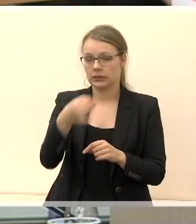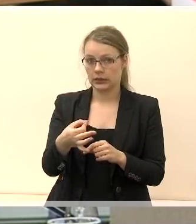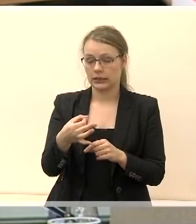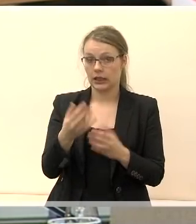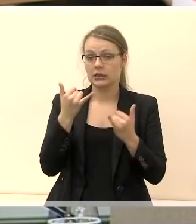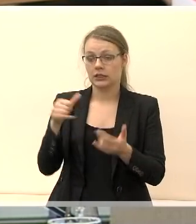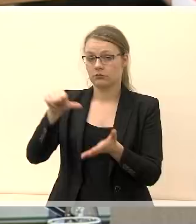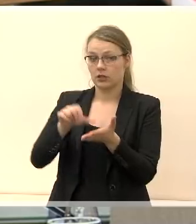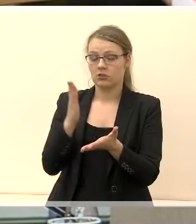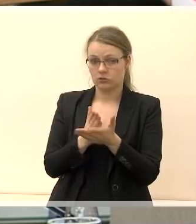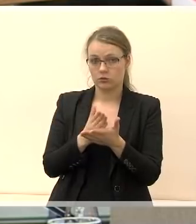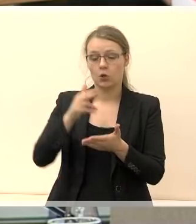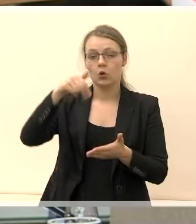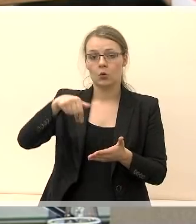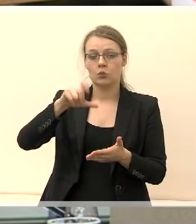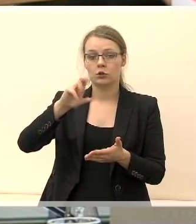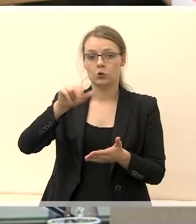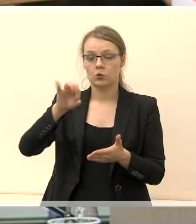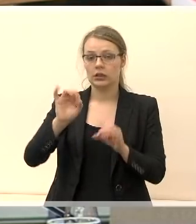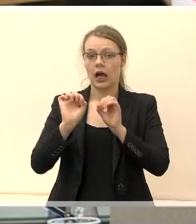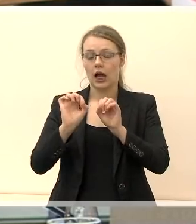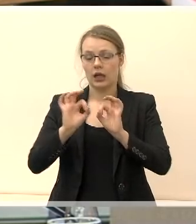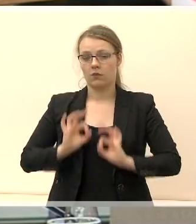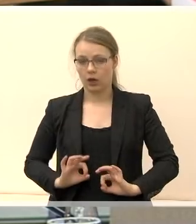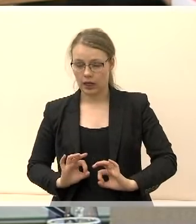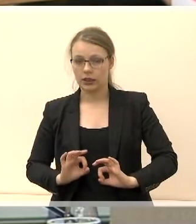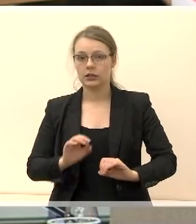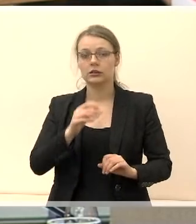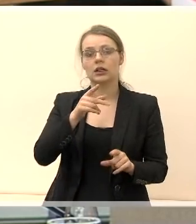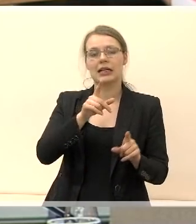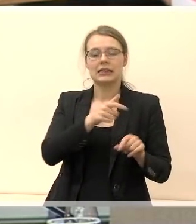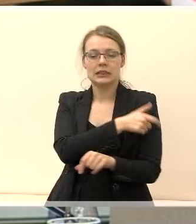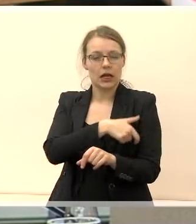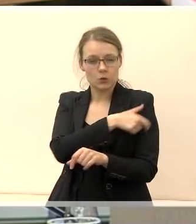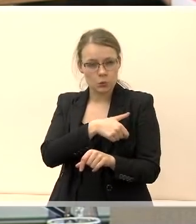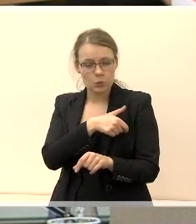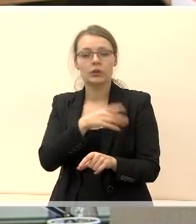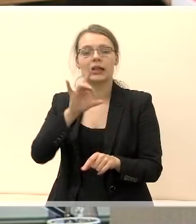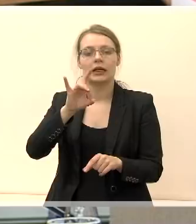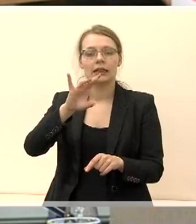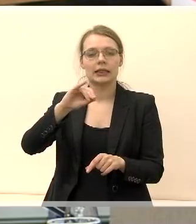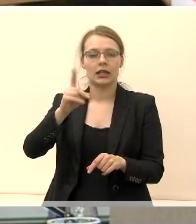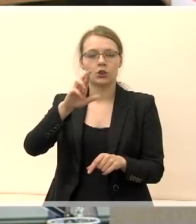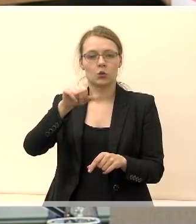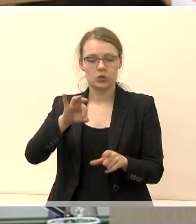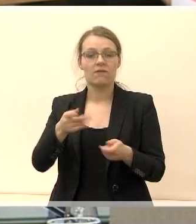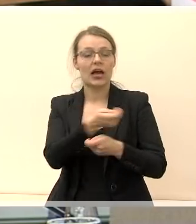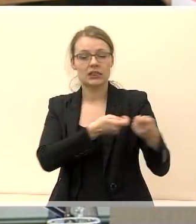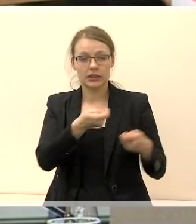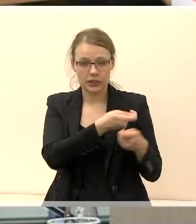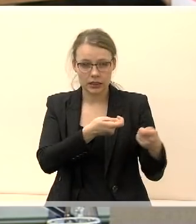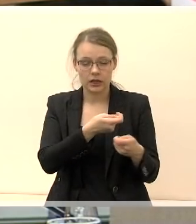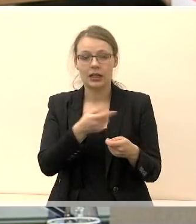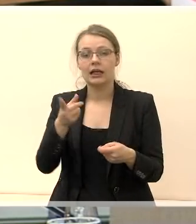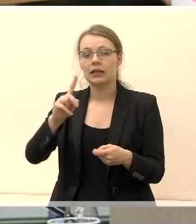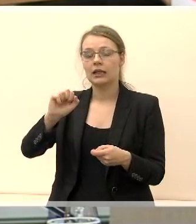pas mus šiandieną yra Remigijus Utskus, advokatas, Nijolį Mūrininė, Seniūnaity, Giedrius Andiukaitis, verslininkas,